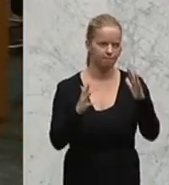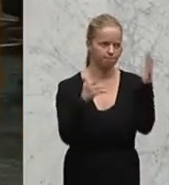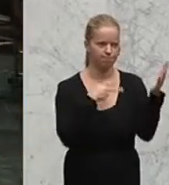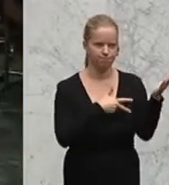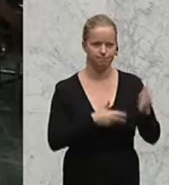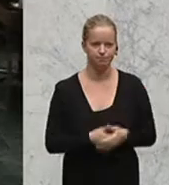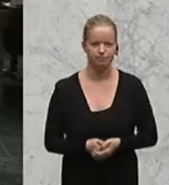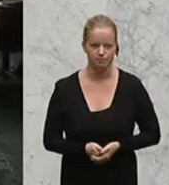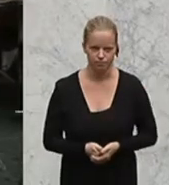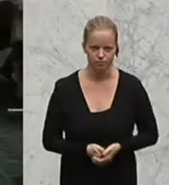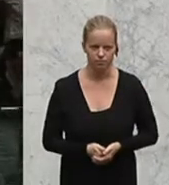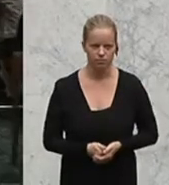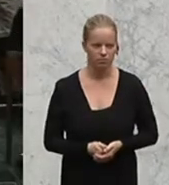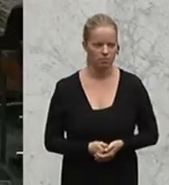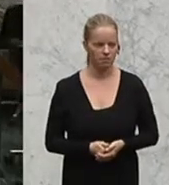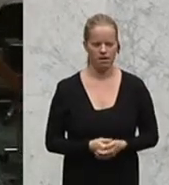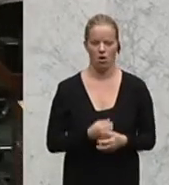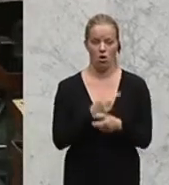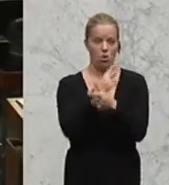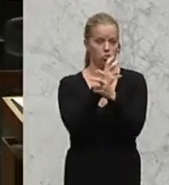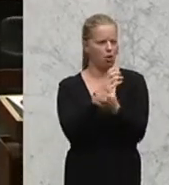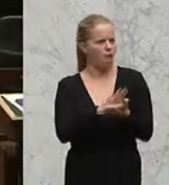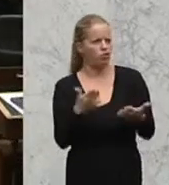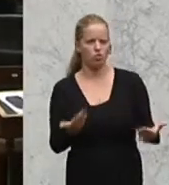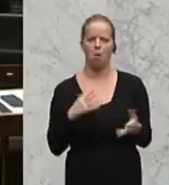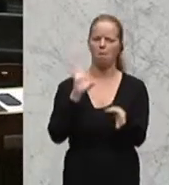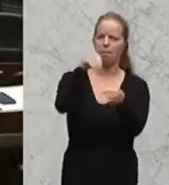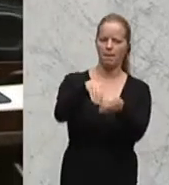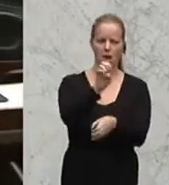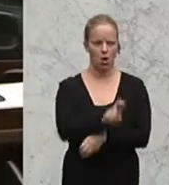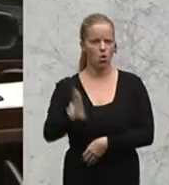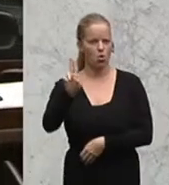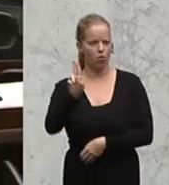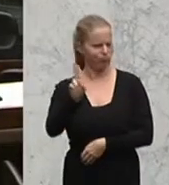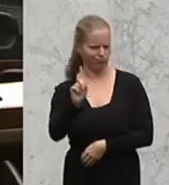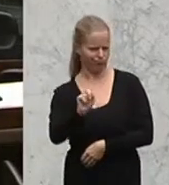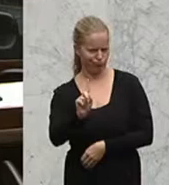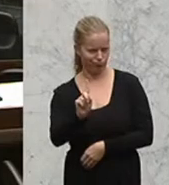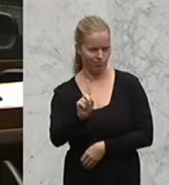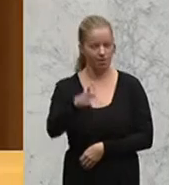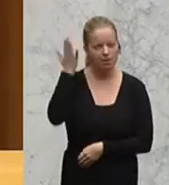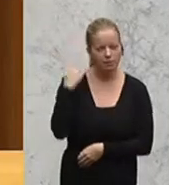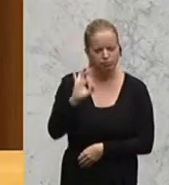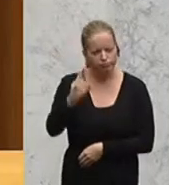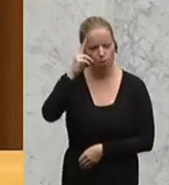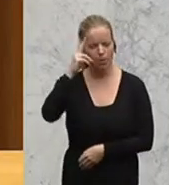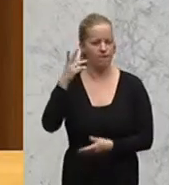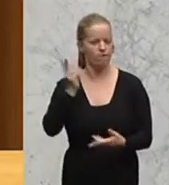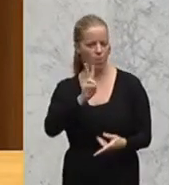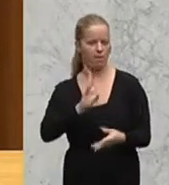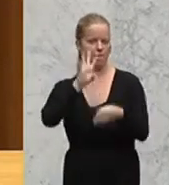Österreich ist nicht aus Jux und Tollerei Mitglied der Europäischen Union geworden, sondern